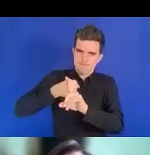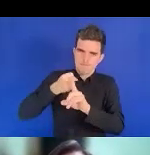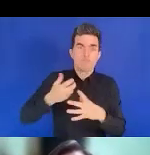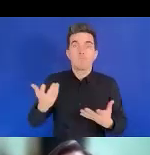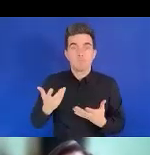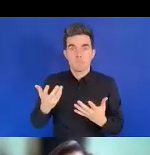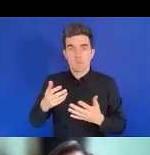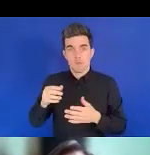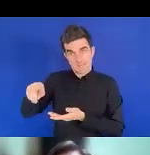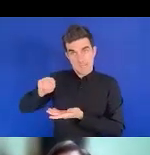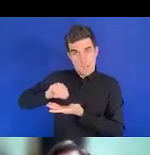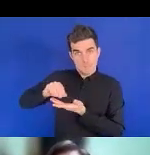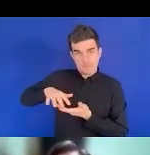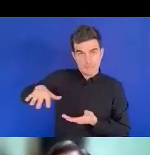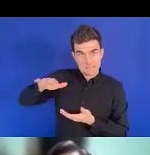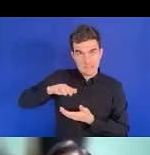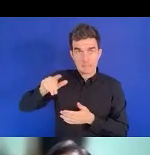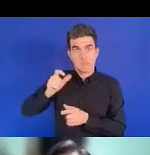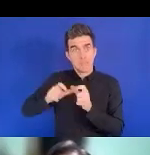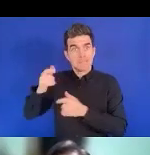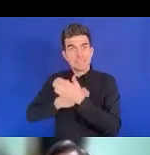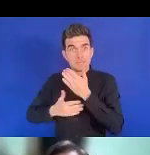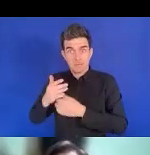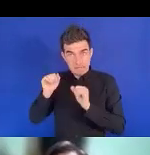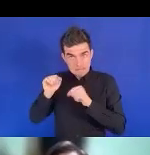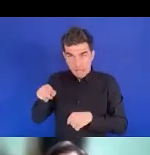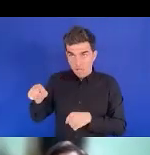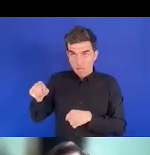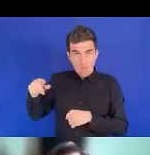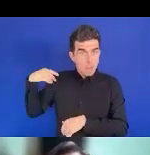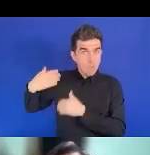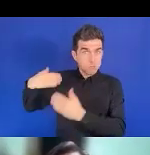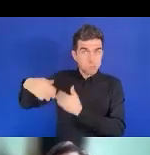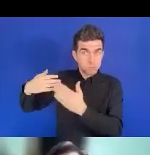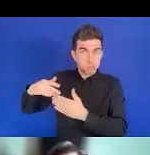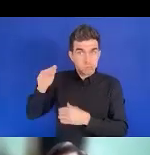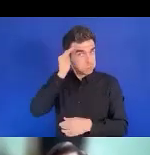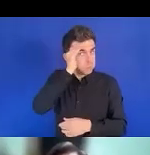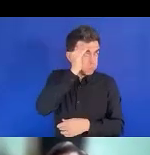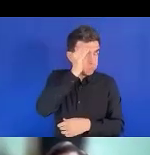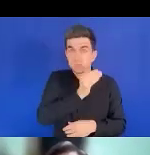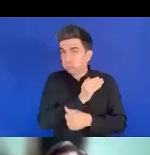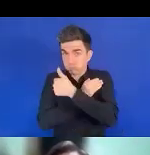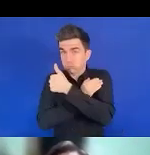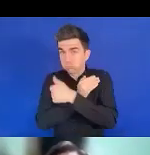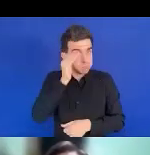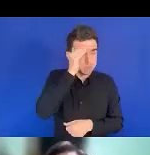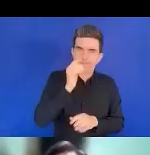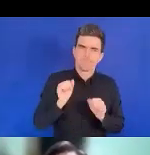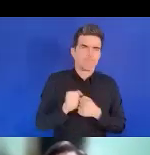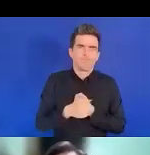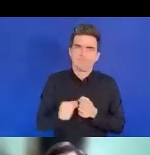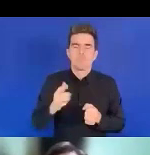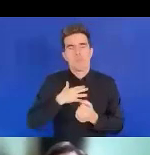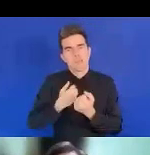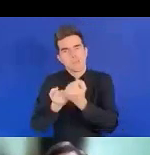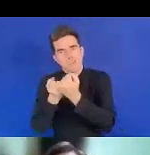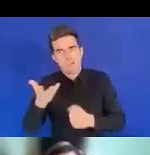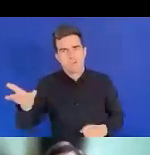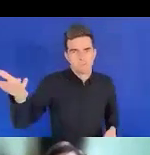Alors, il y a un besoin de collaboration avec le gouvernement local et d'autres autorités nationales.